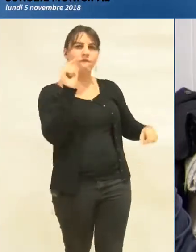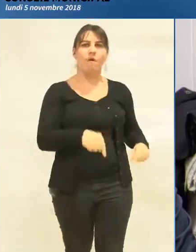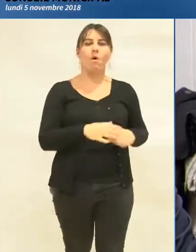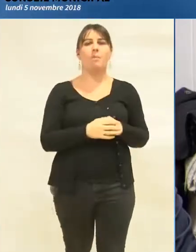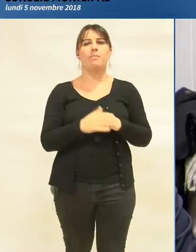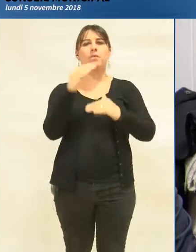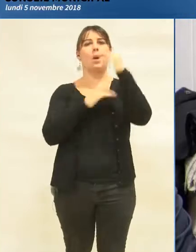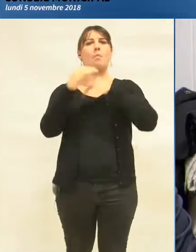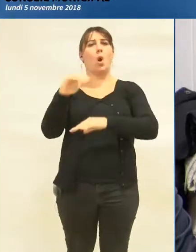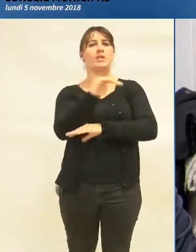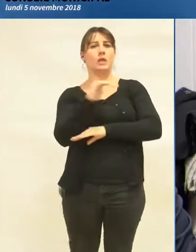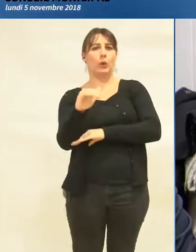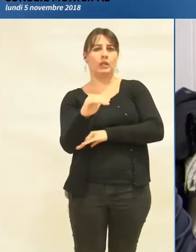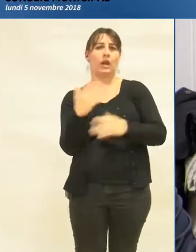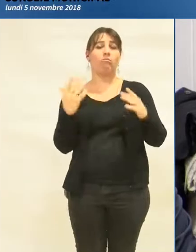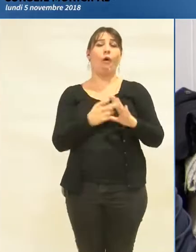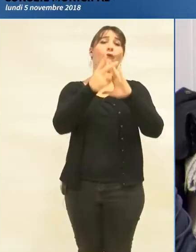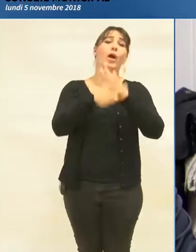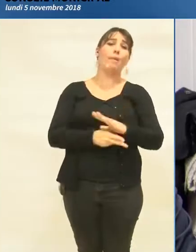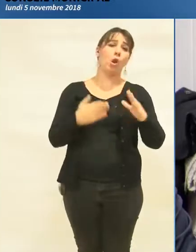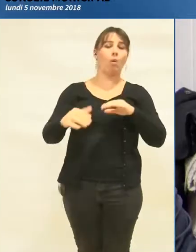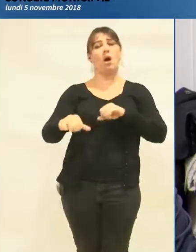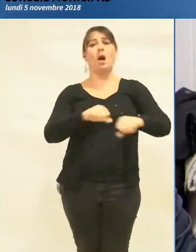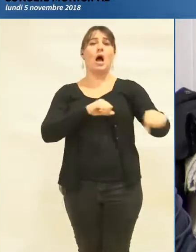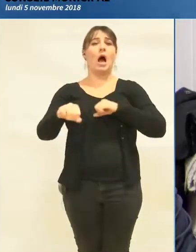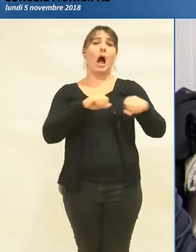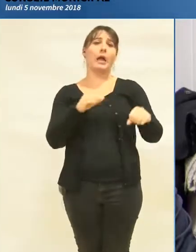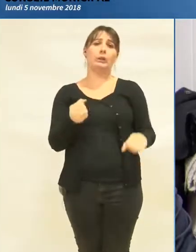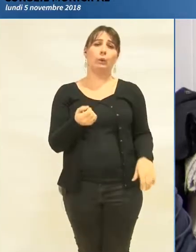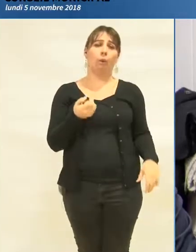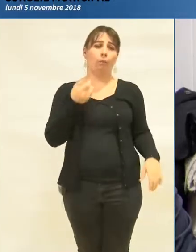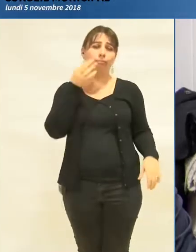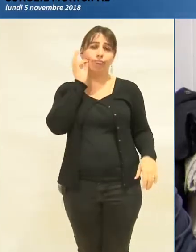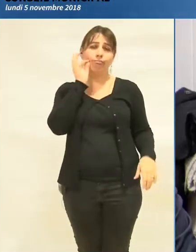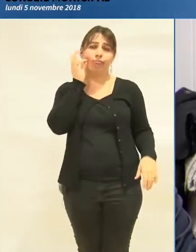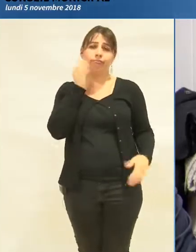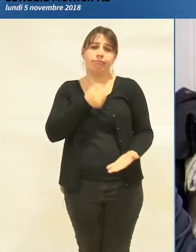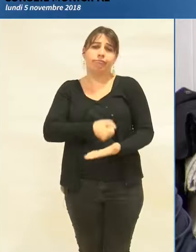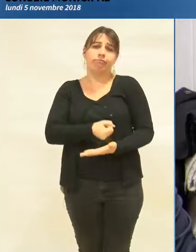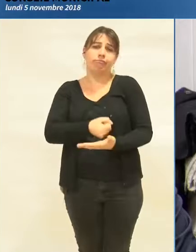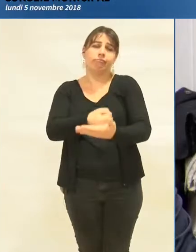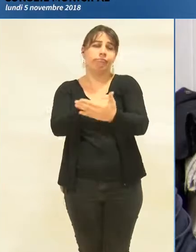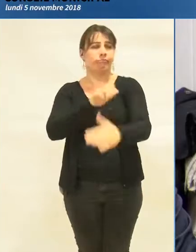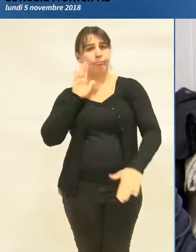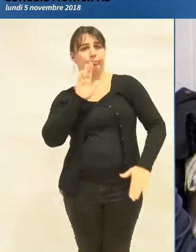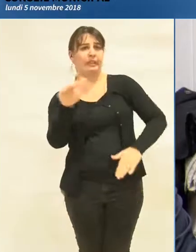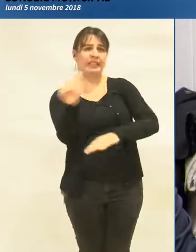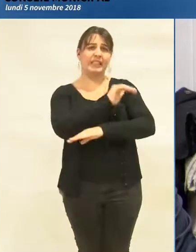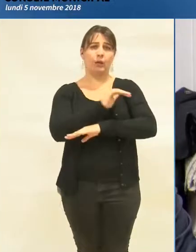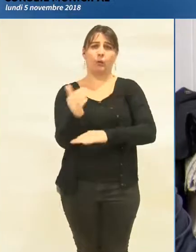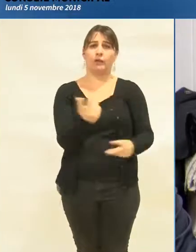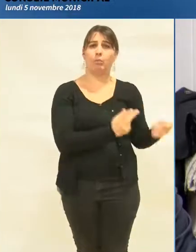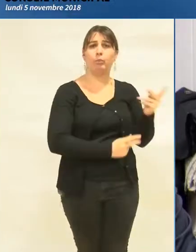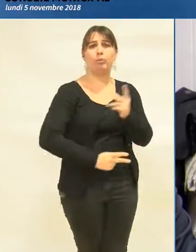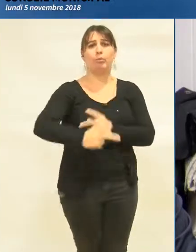sécurité pour la sémantique, mais des actions toujours aussi faibles face aux problèmes de sécurité grandissants.